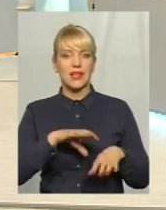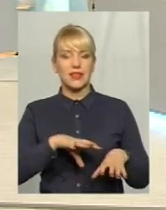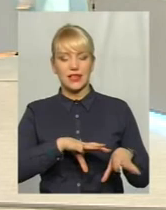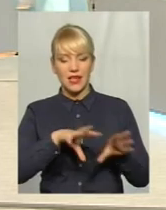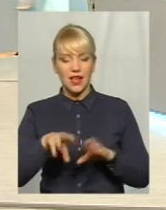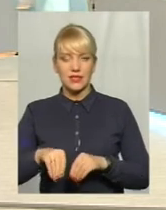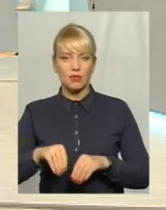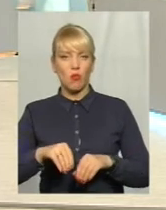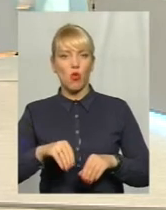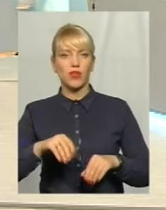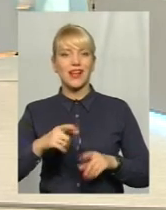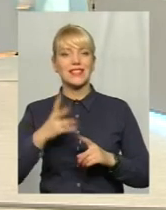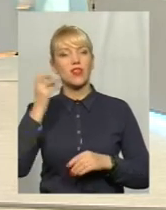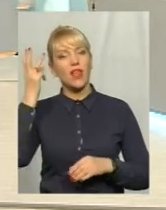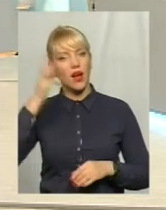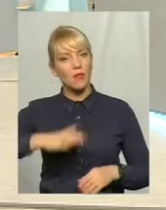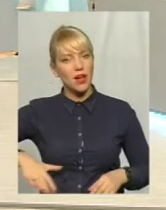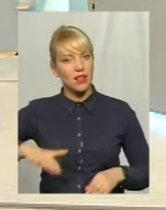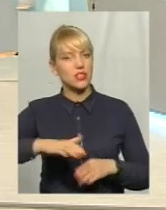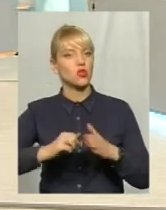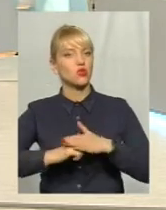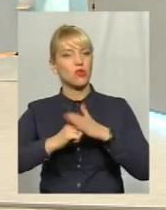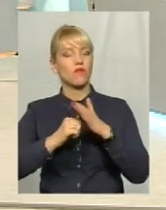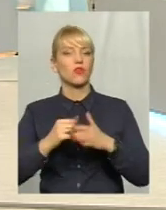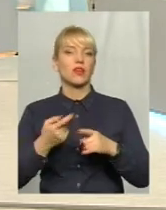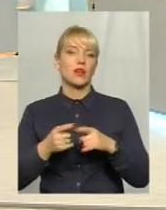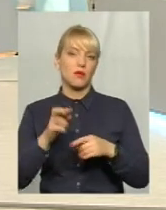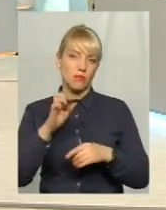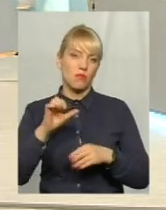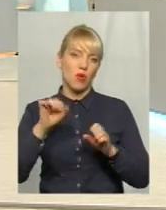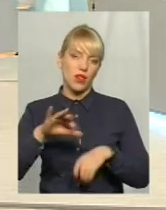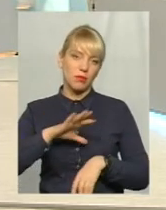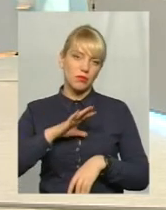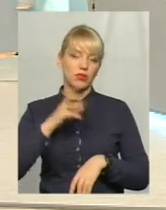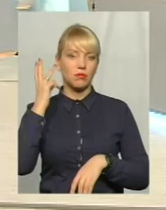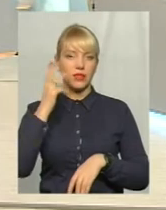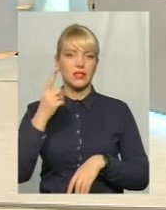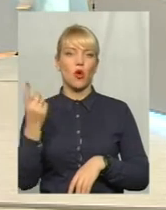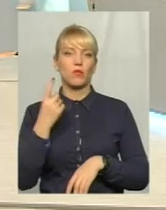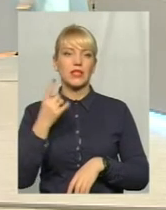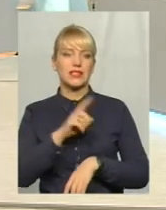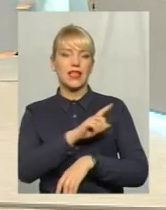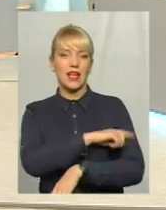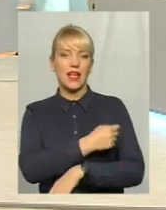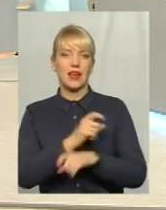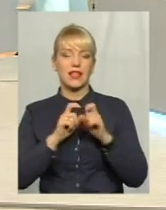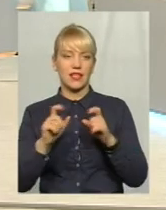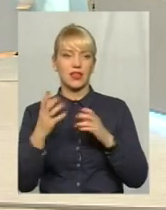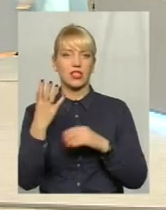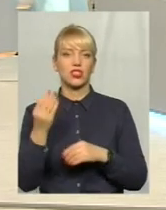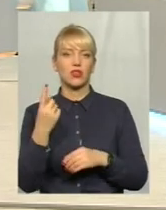Хмельниччині, то основою, базою для цього могла б стати Хмельницька обласна лікарня. І ще питання, яке вже